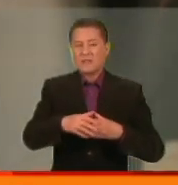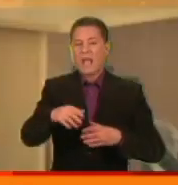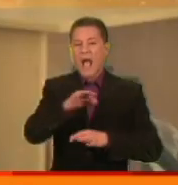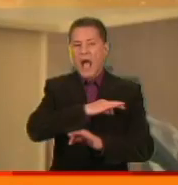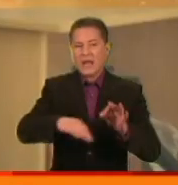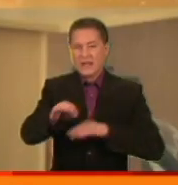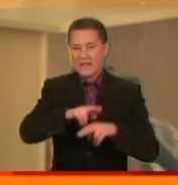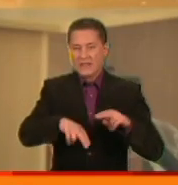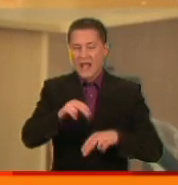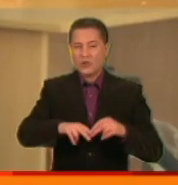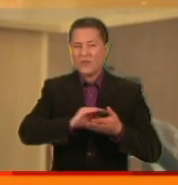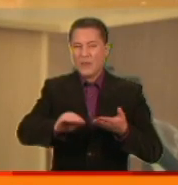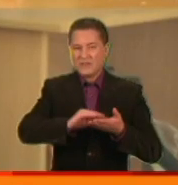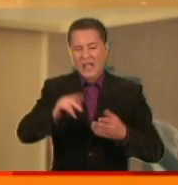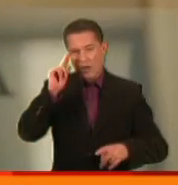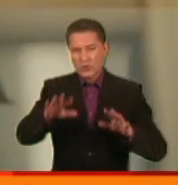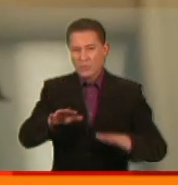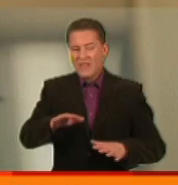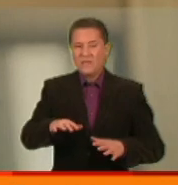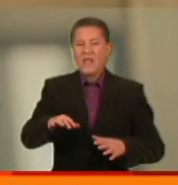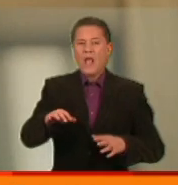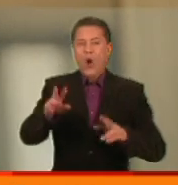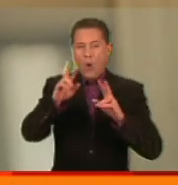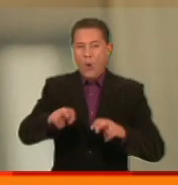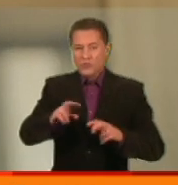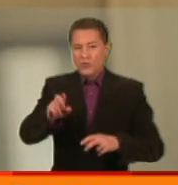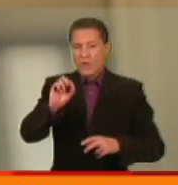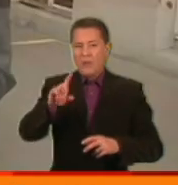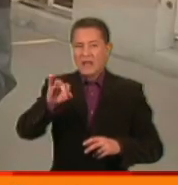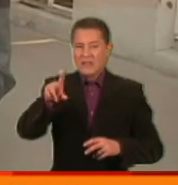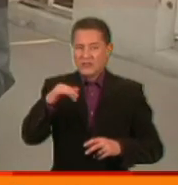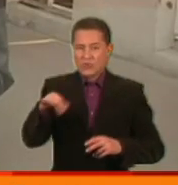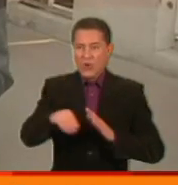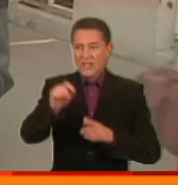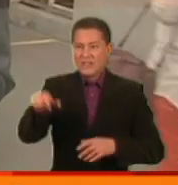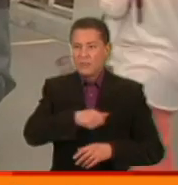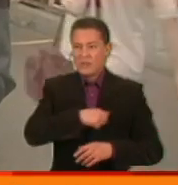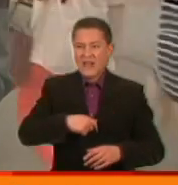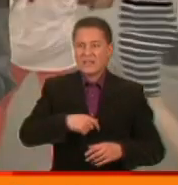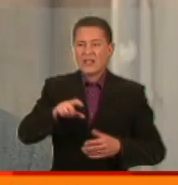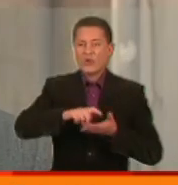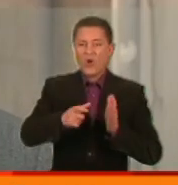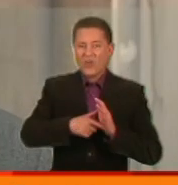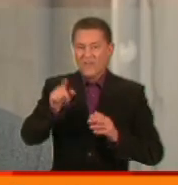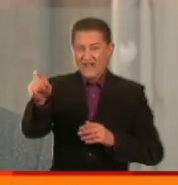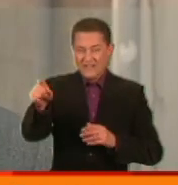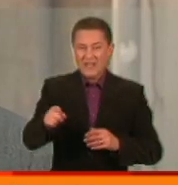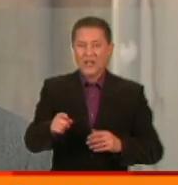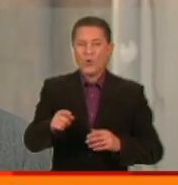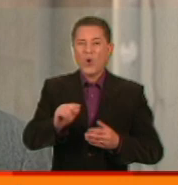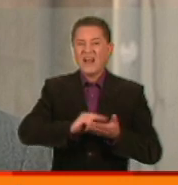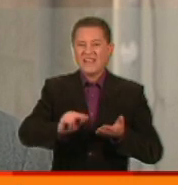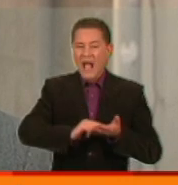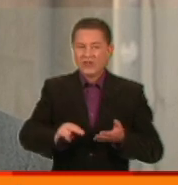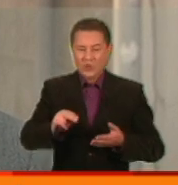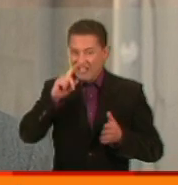написали про сумнівні обшуки в Балицької. Ще й до квартири батьків шеф-редакторки видання вдерлися невідом. Гробували якось дуже дивно,